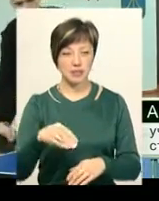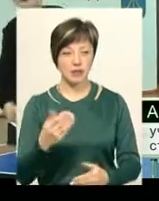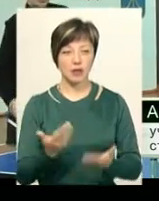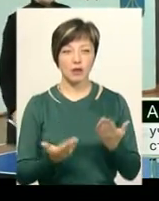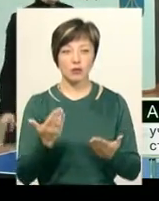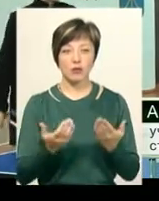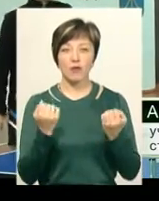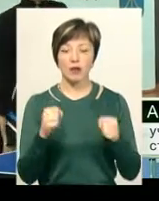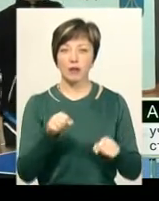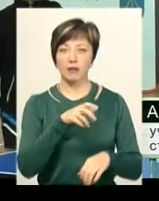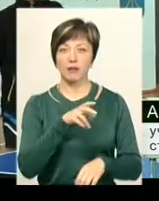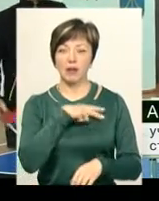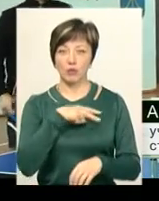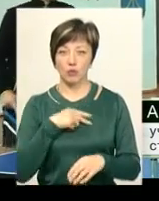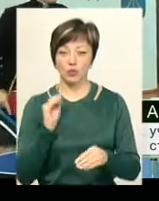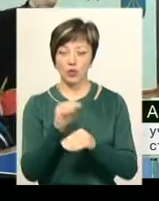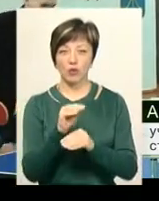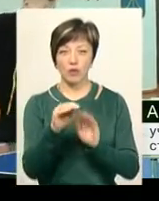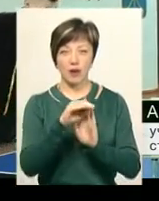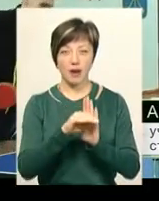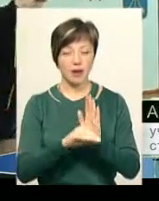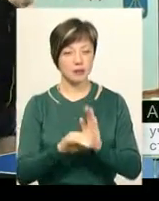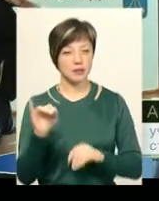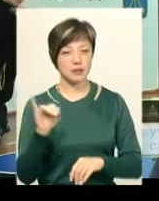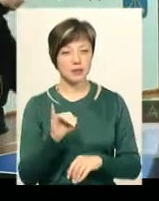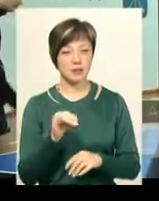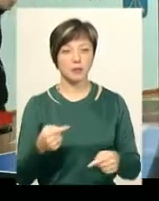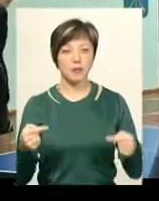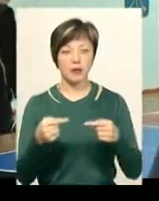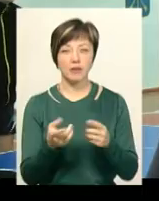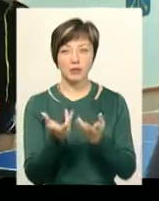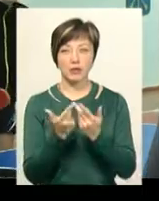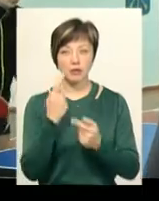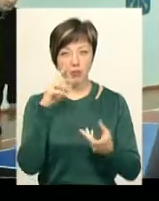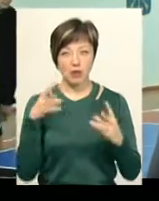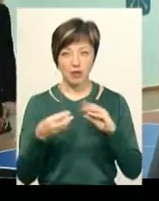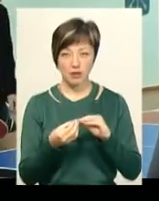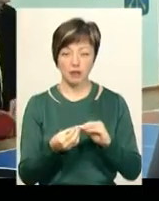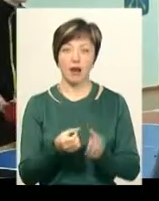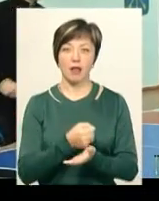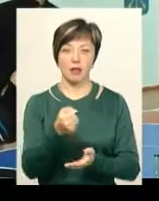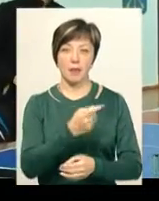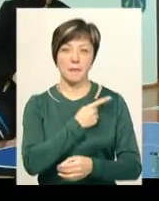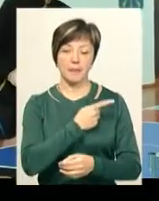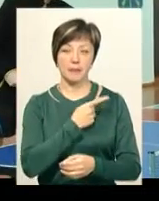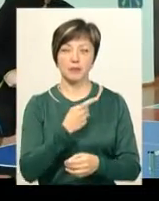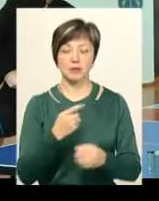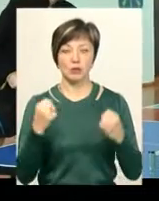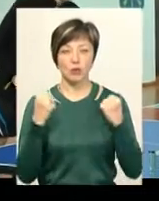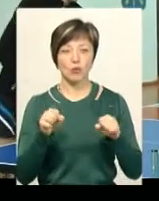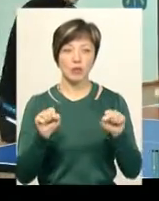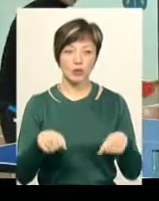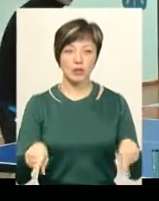виграєш якогось титулованого, тобі додається рейтинг і певну кількість балів набираєш, стоїш кандидатом мастера. Також